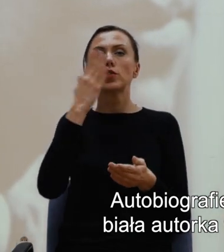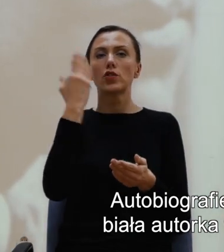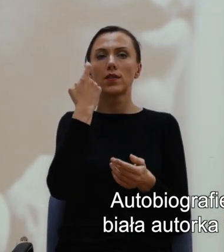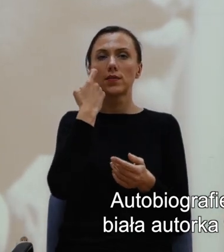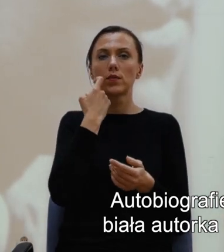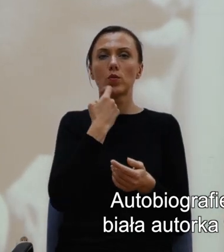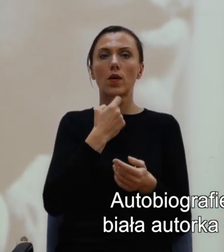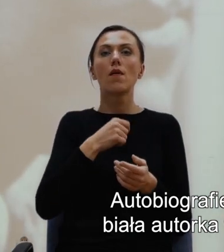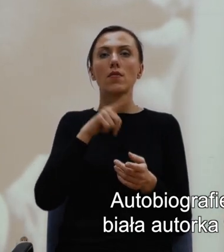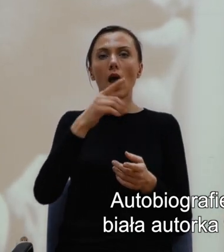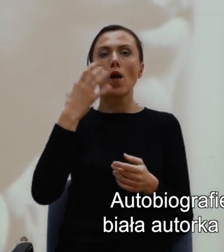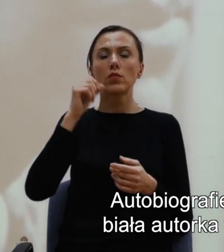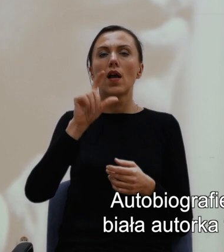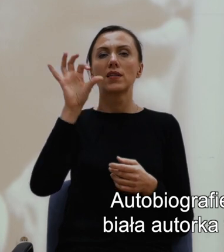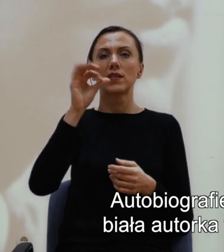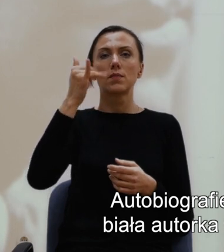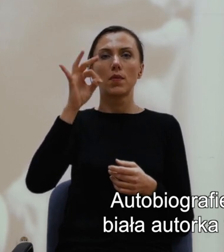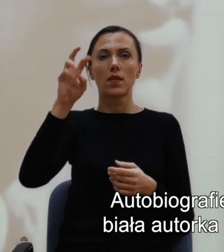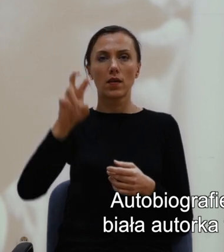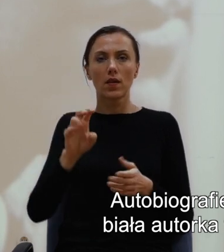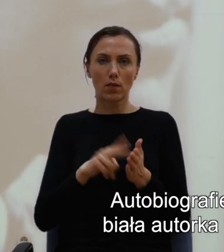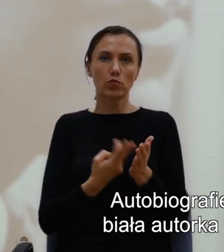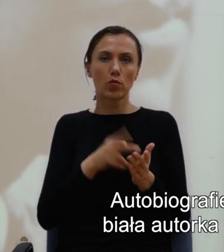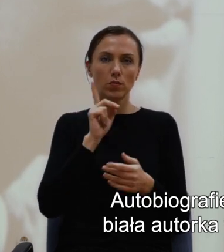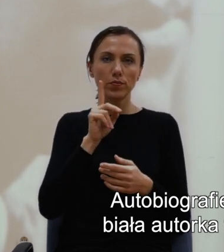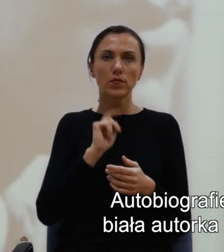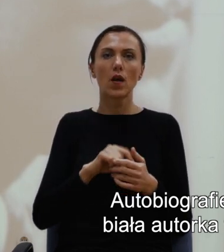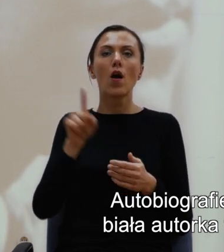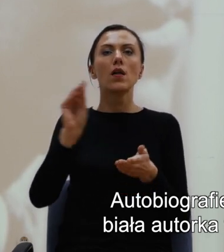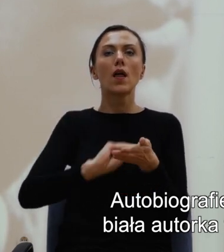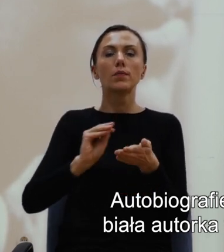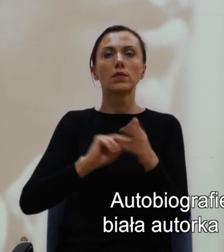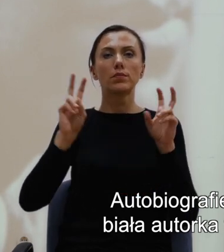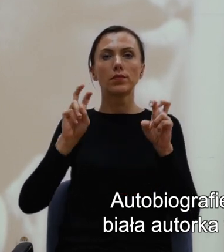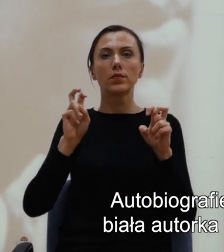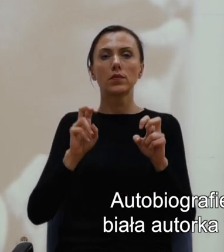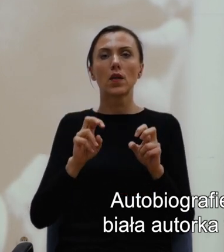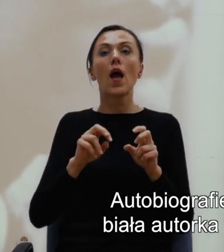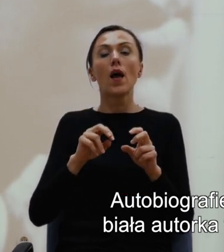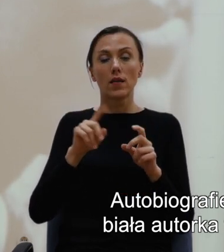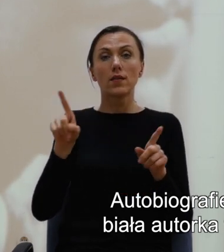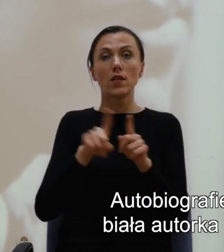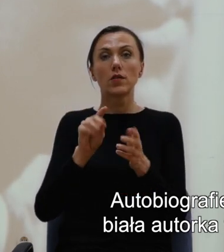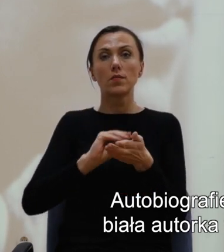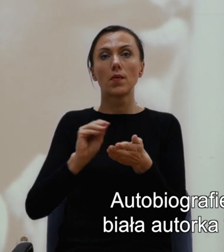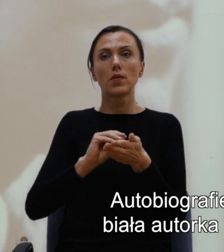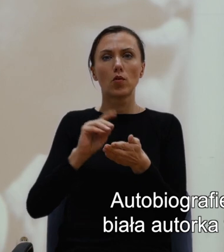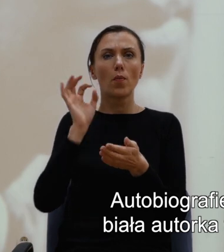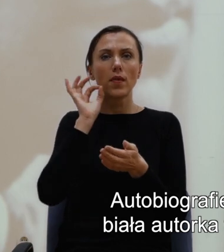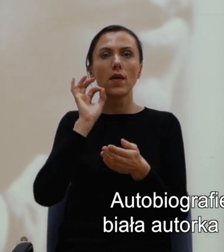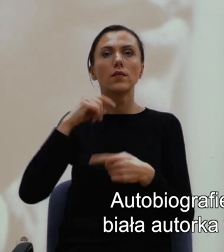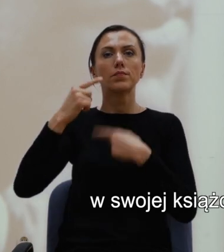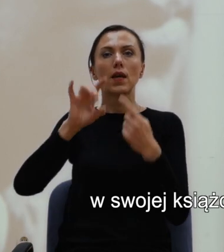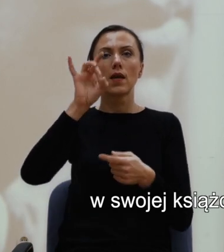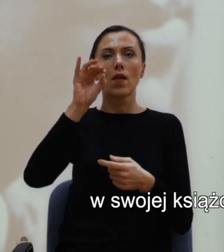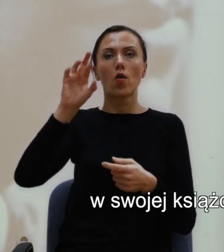Smith, biała autorka wywodząca się z Georgii, która starała